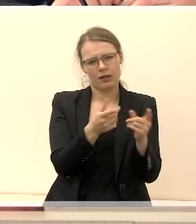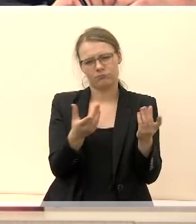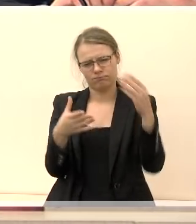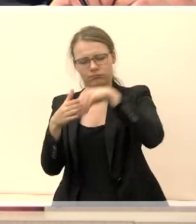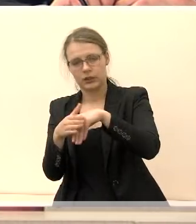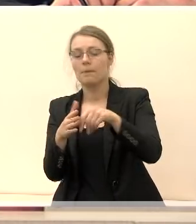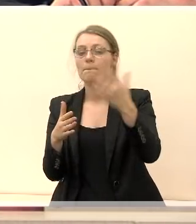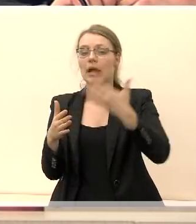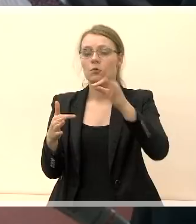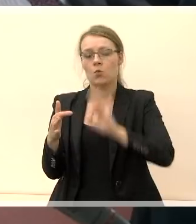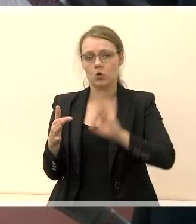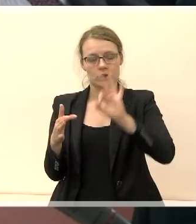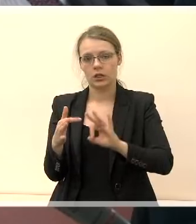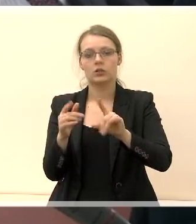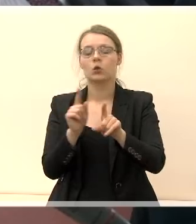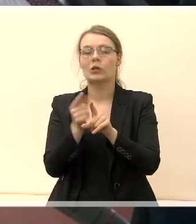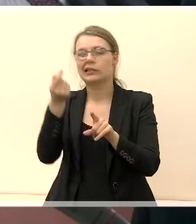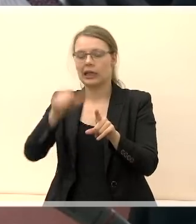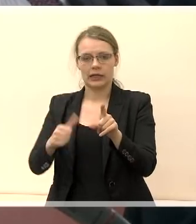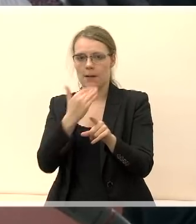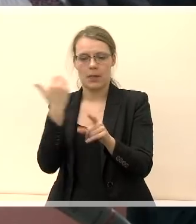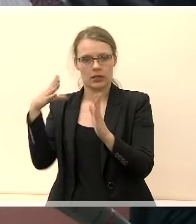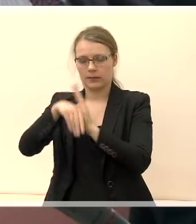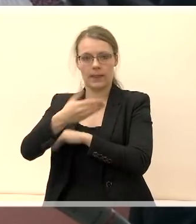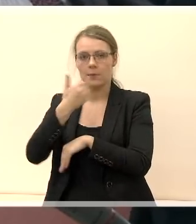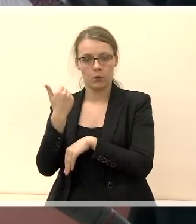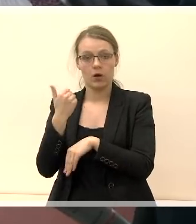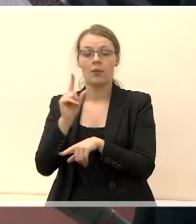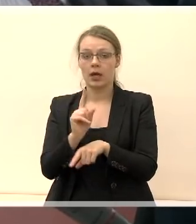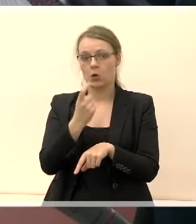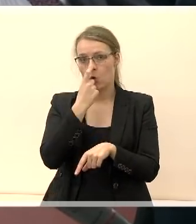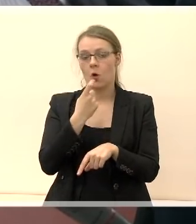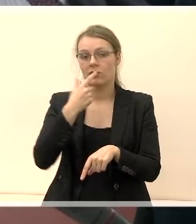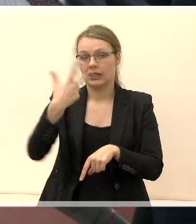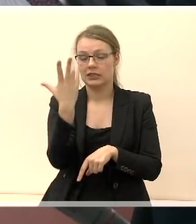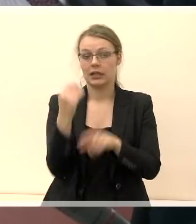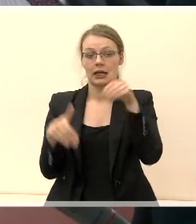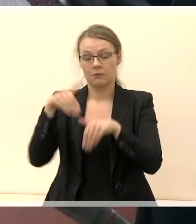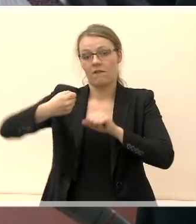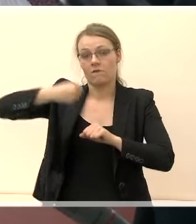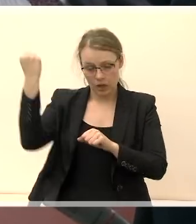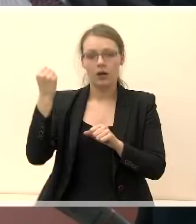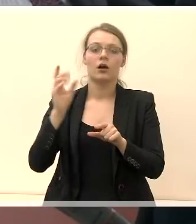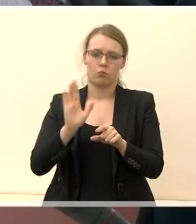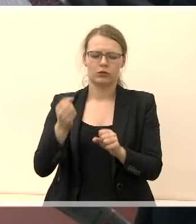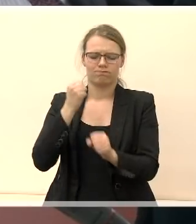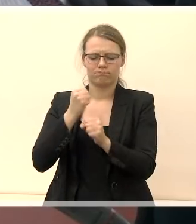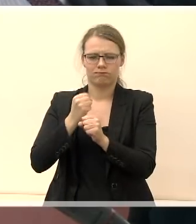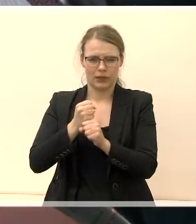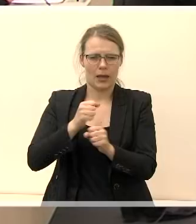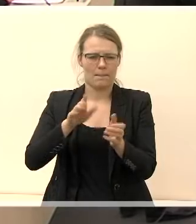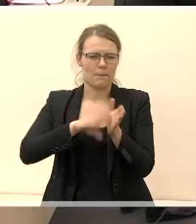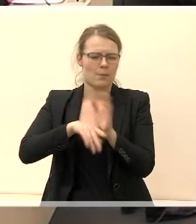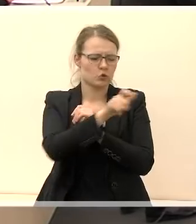procentų niekada politinėjim partijom nepriklaususių narių, kurie kovo trečią dieną laimės rinkimus ir dirbs paprastiem Marijampolės